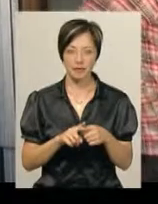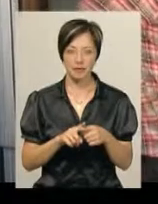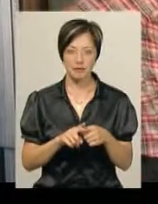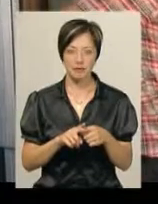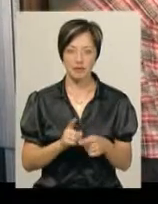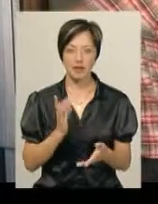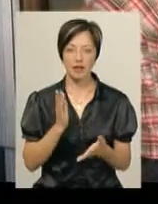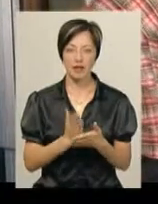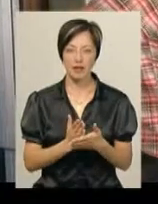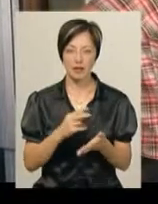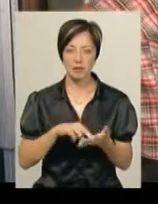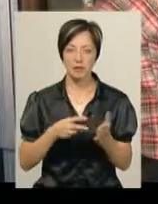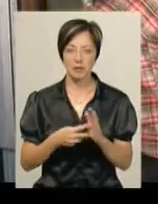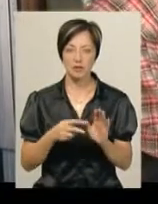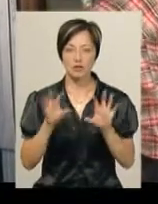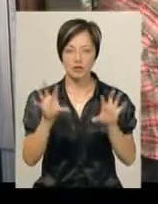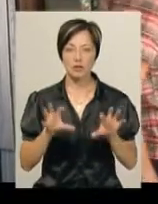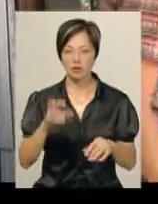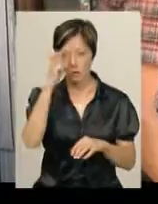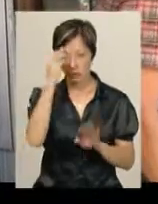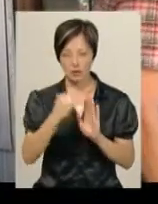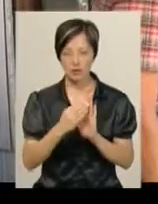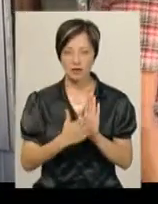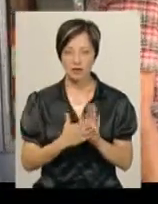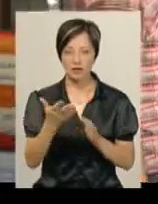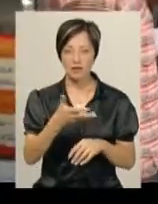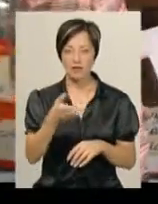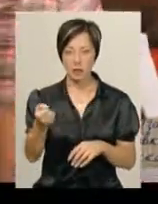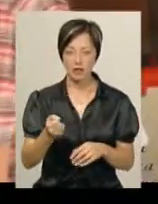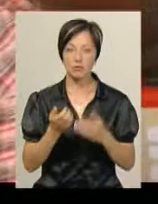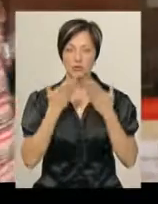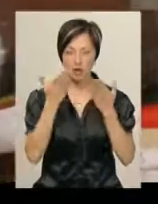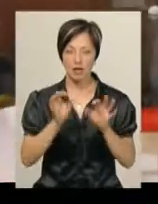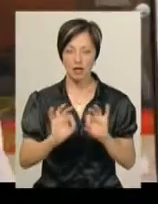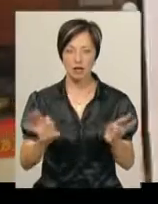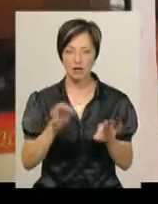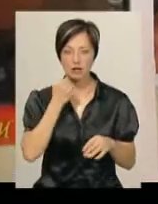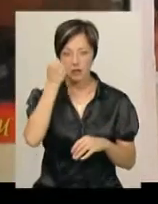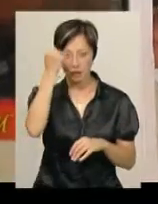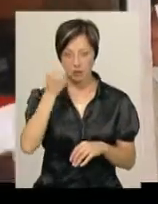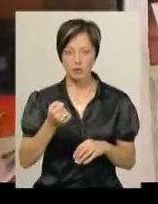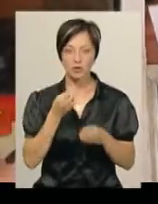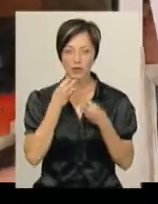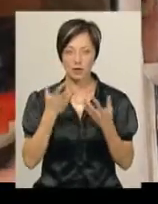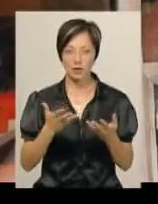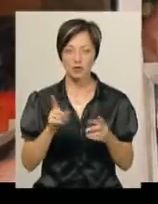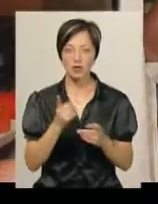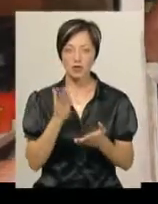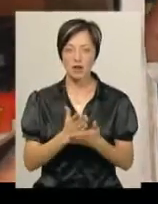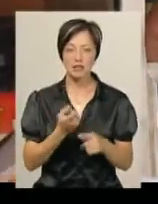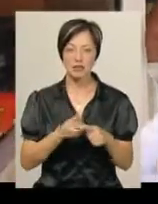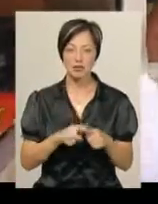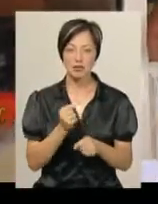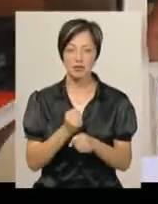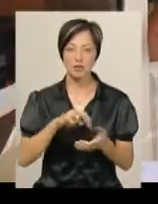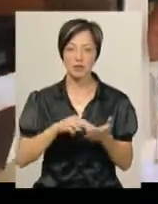Це передбачено законодавством державної реєстрації. Ви знаєте, що таке ці пари. Тут клім того, що ви мали це зробити,